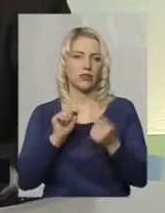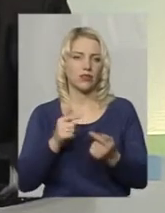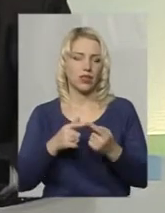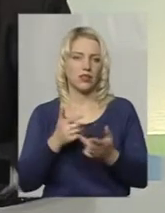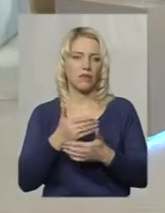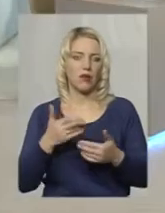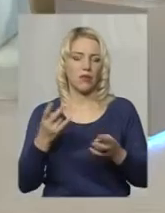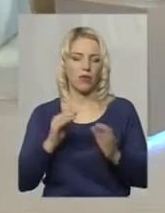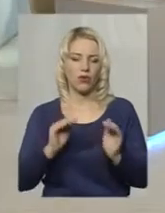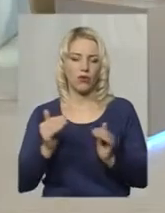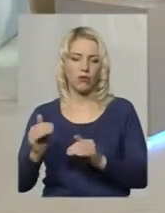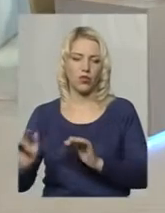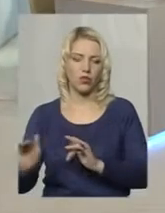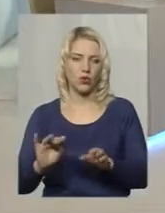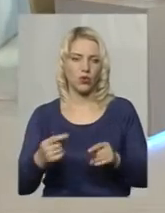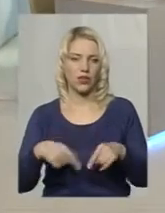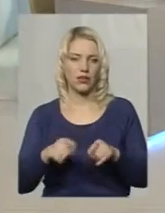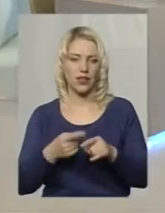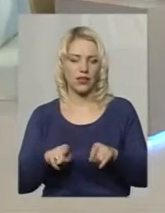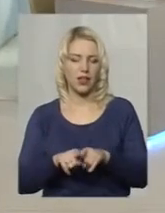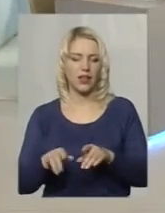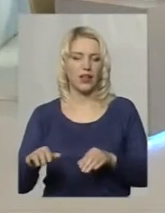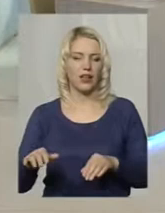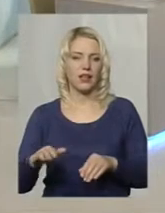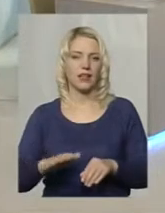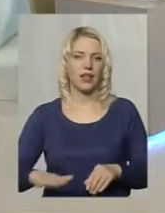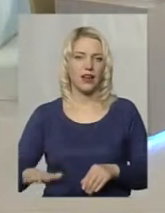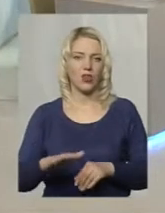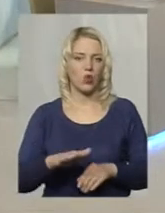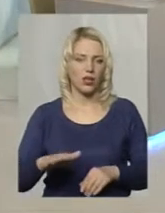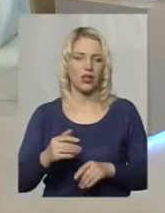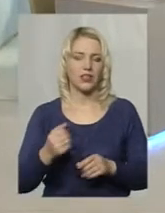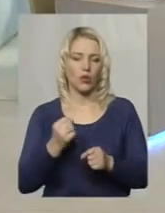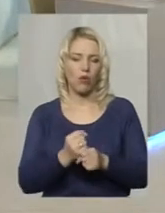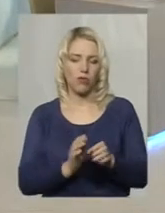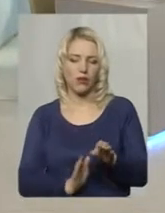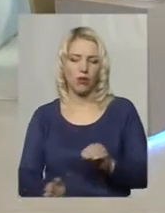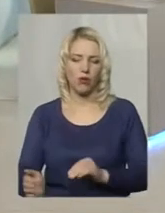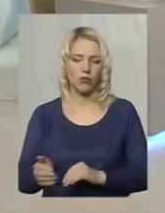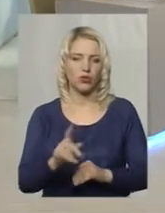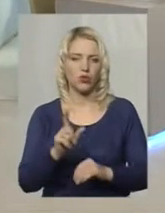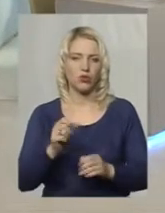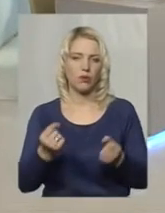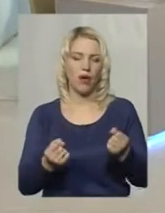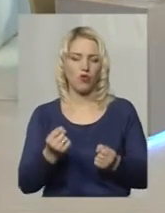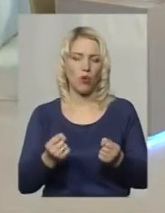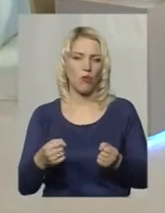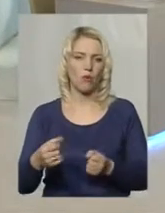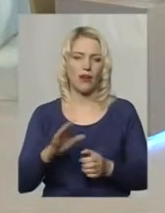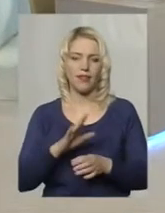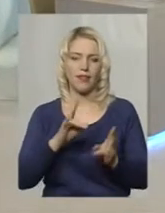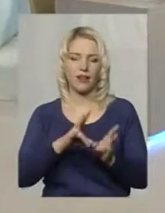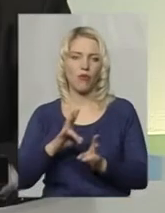маємо обмежити рух на даний територій, зробити об'їзд, щоб автомобілі ненароком не травмували громадян, щоб не відбулося ніякого